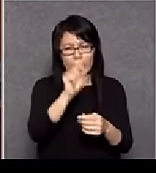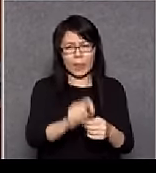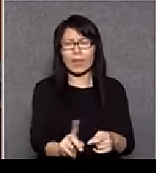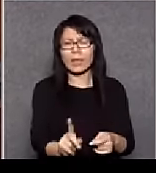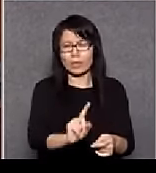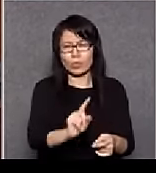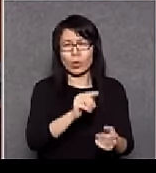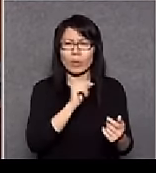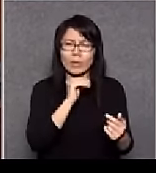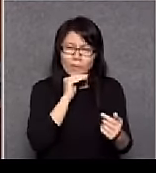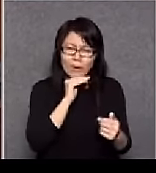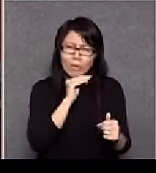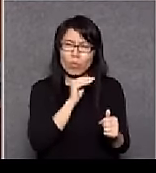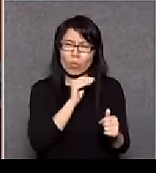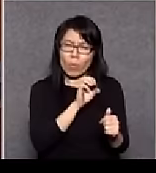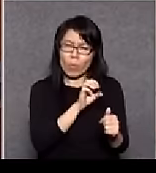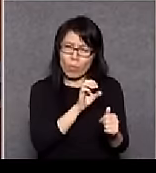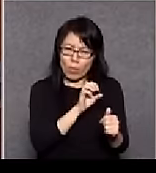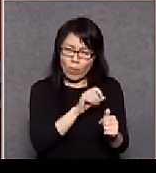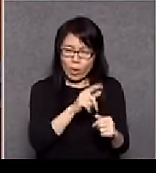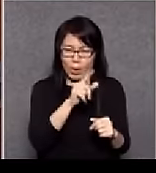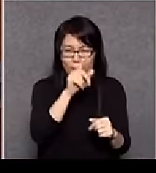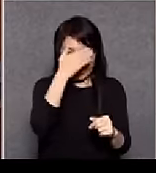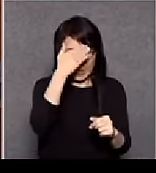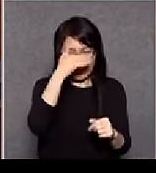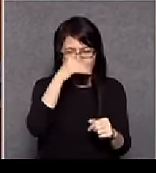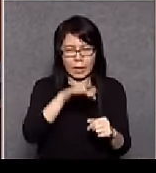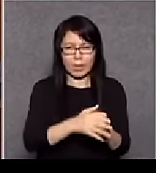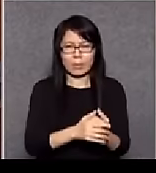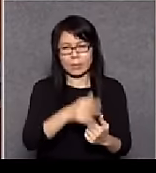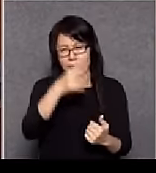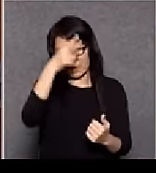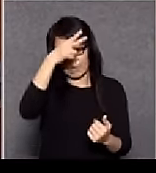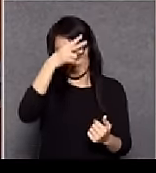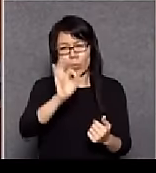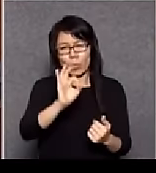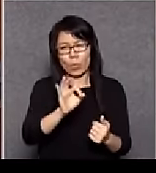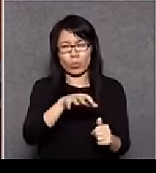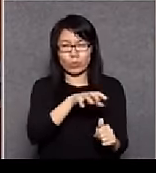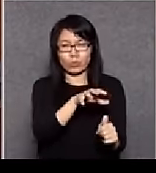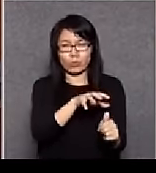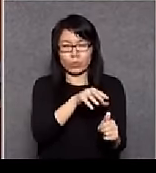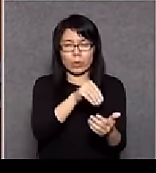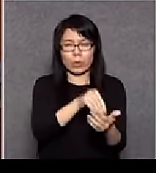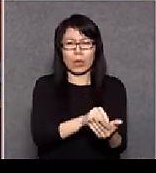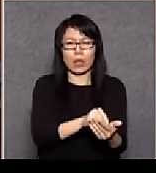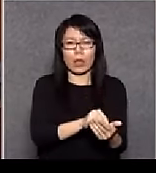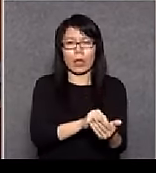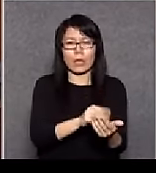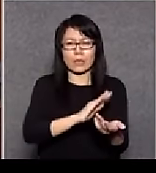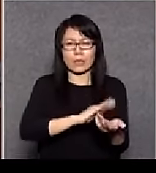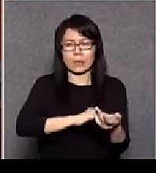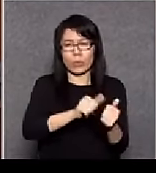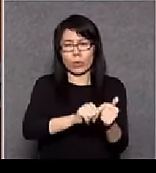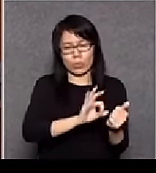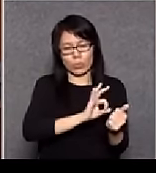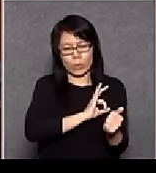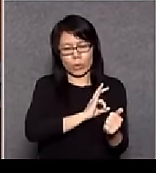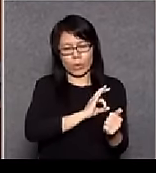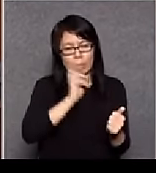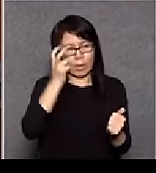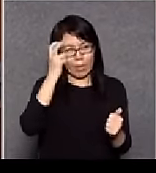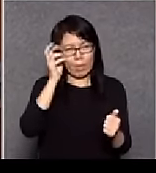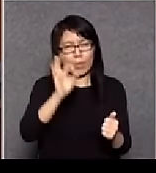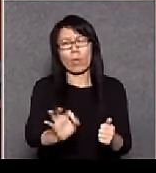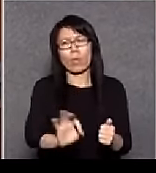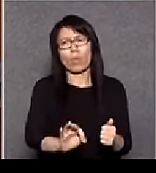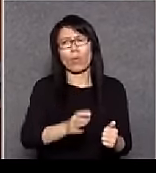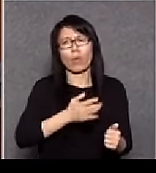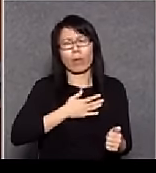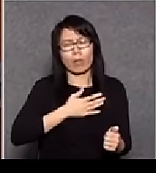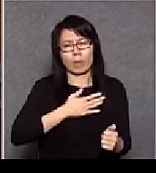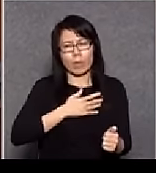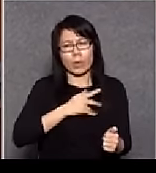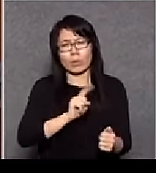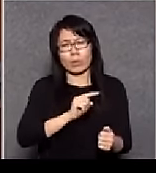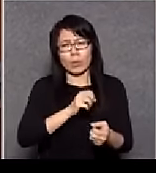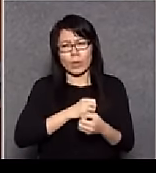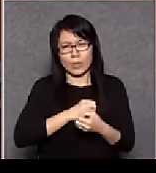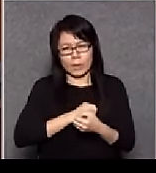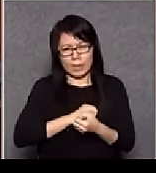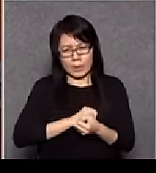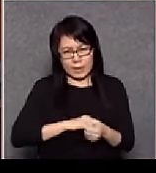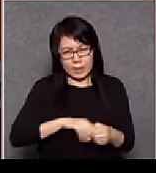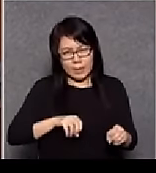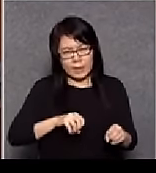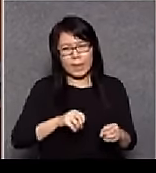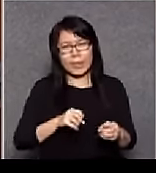明白政府是沒有操控這個委會的企圖的他擔憂你如何釋除他的擔憂